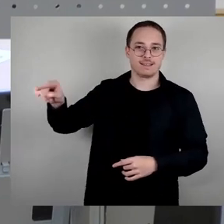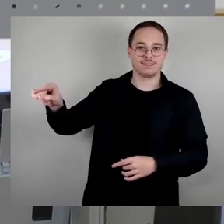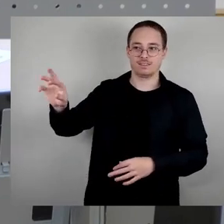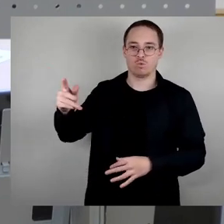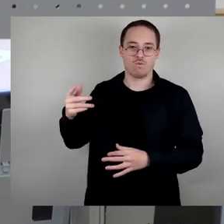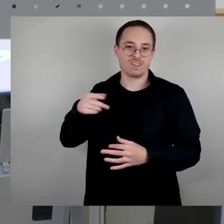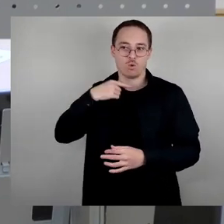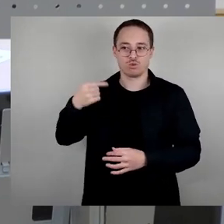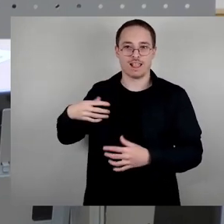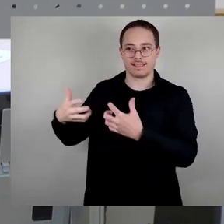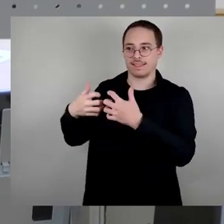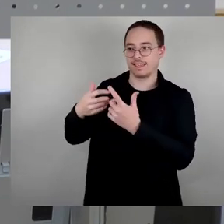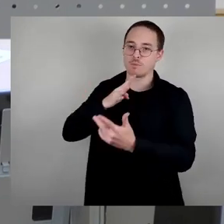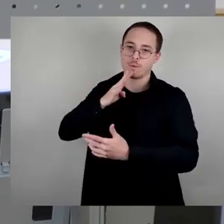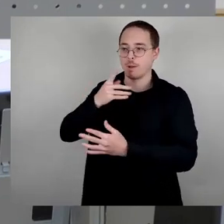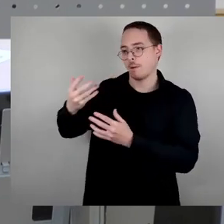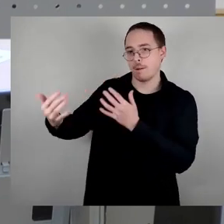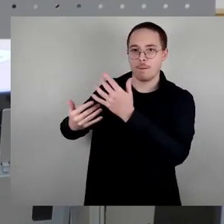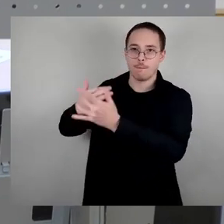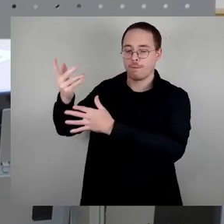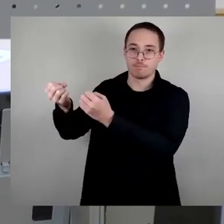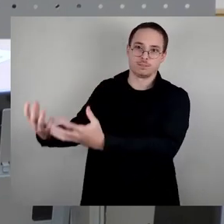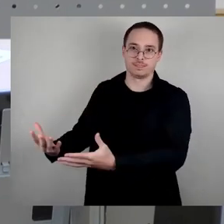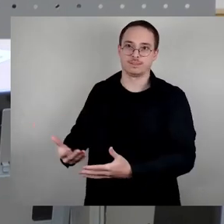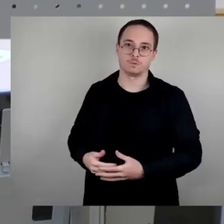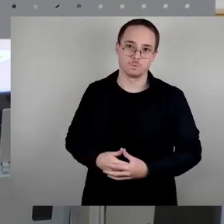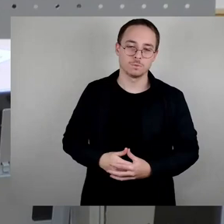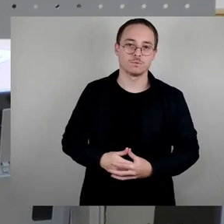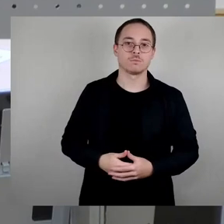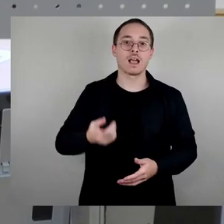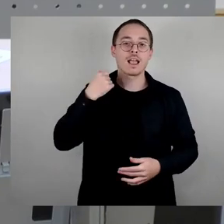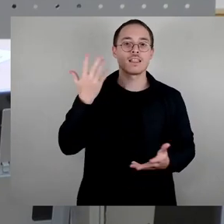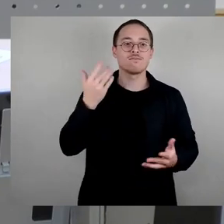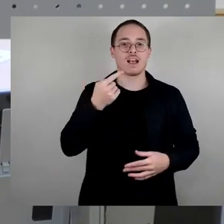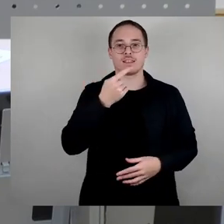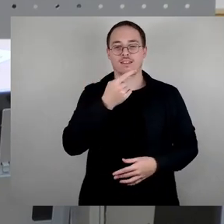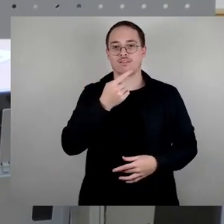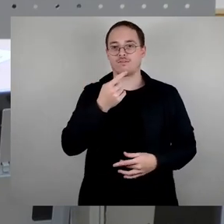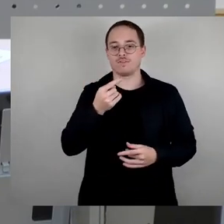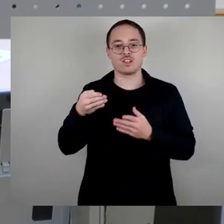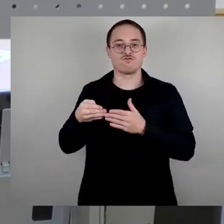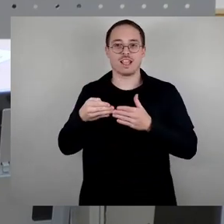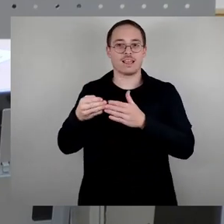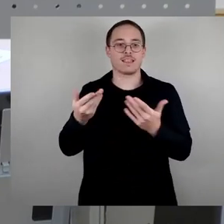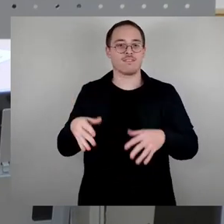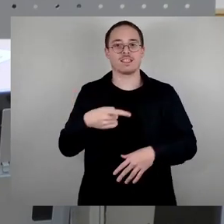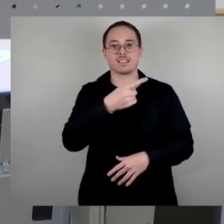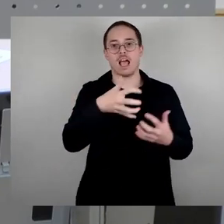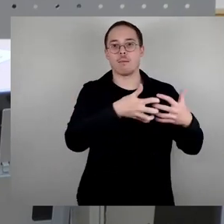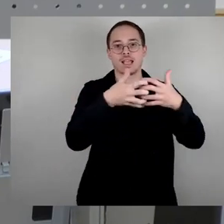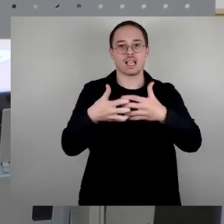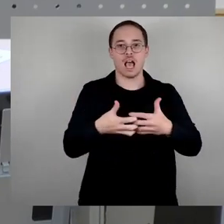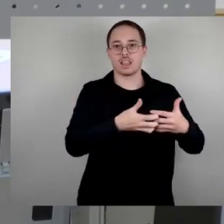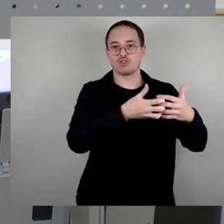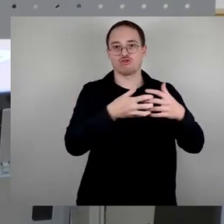gestern eine Fregatte eine amerikanische Drohne beschießt, dann sage ich, lassen wir es einfach lieber. Es geht wieder